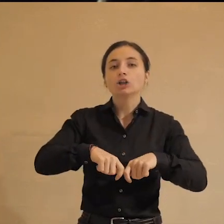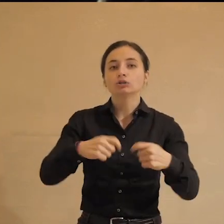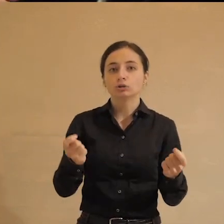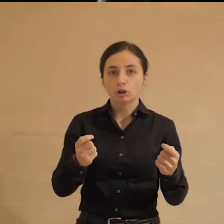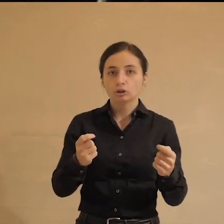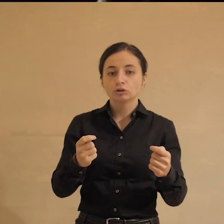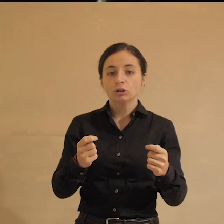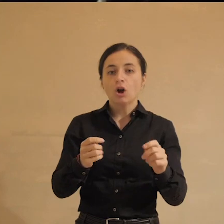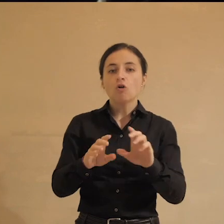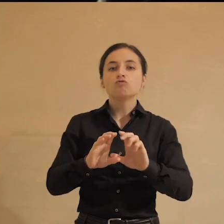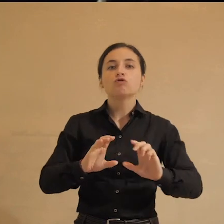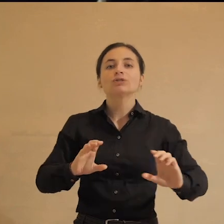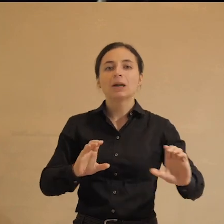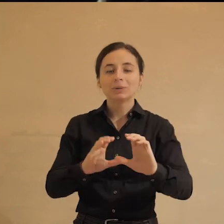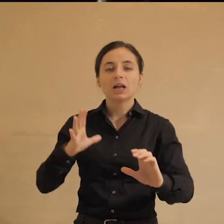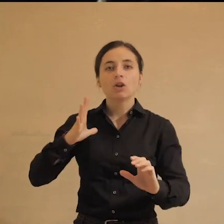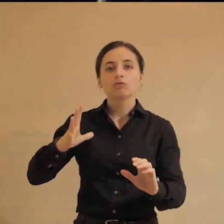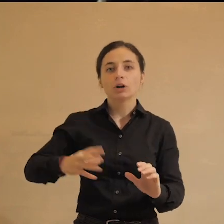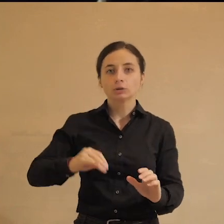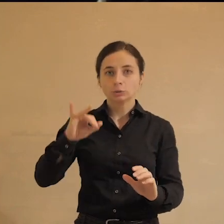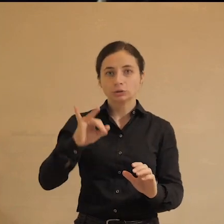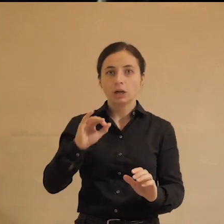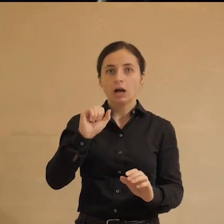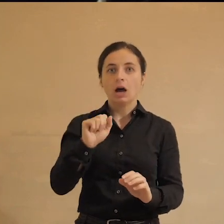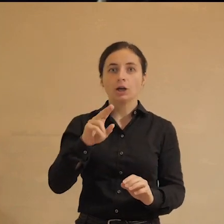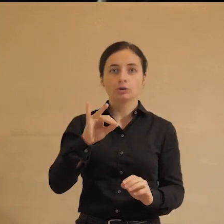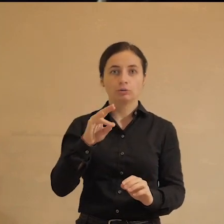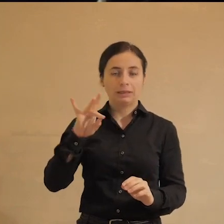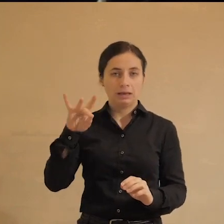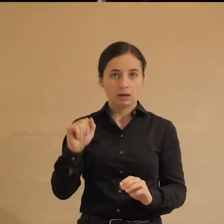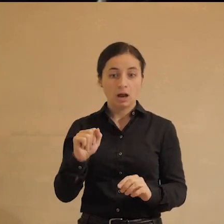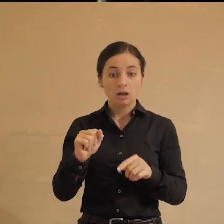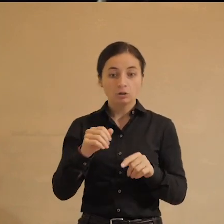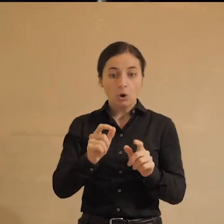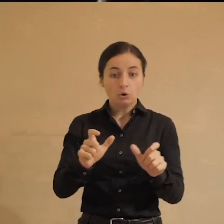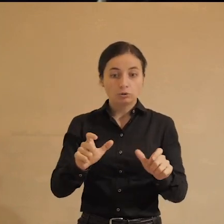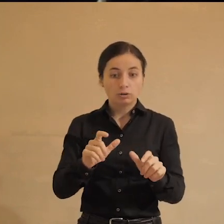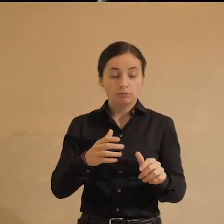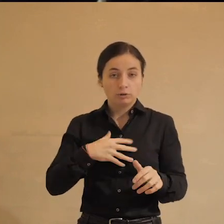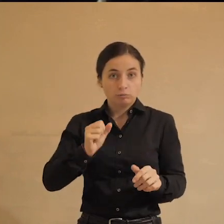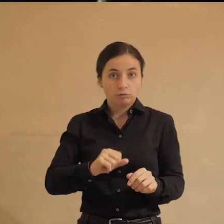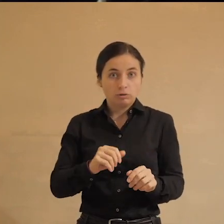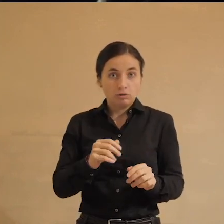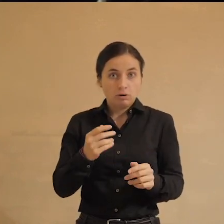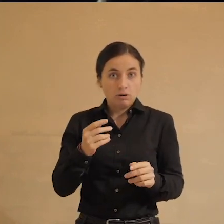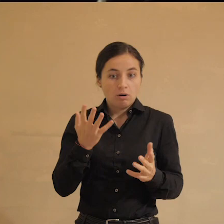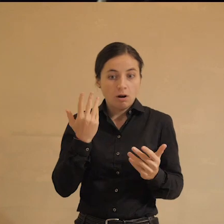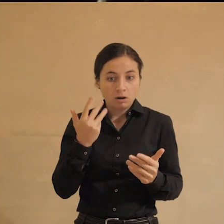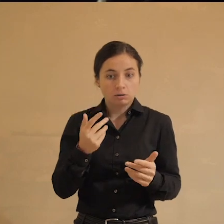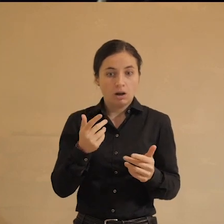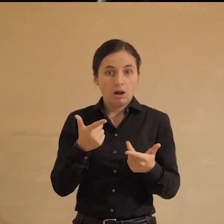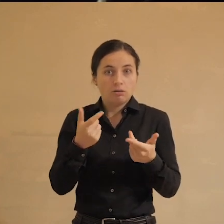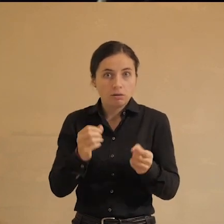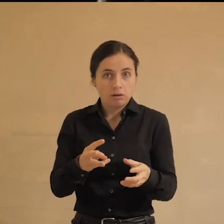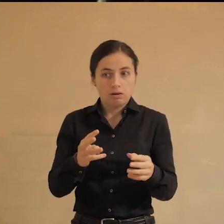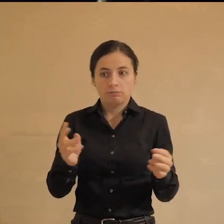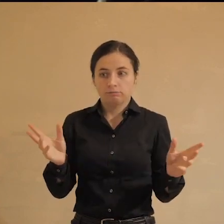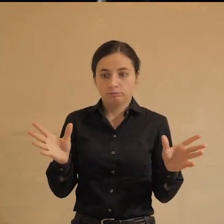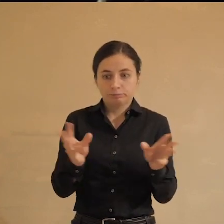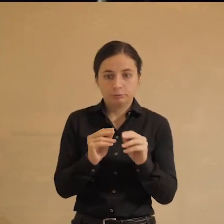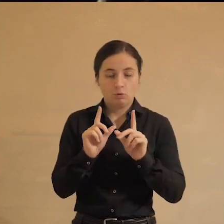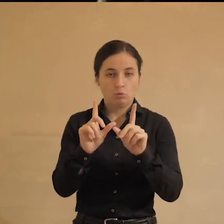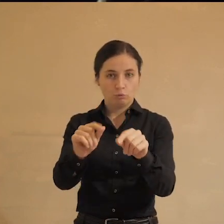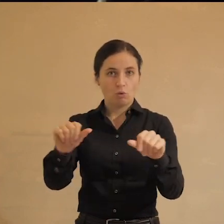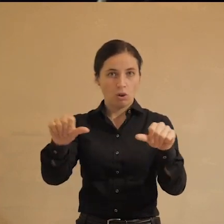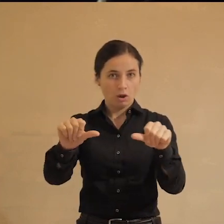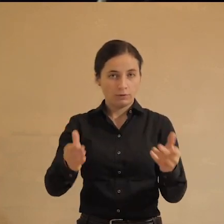фундаментальный французский институт Адюльтера, но людей возмутило то, что будут знать, когда и с кем он пошел в кафе. Что это